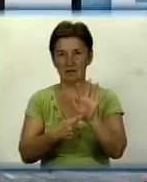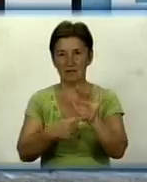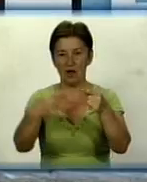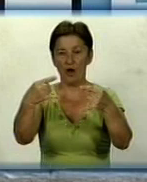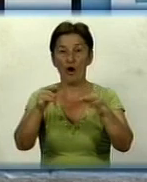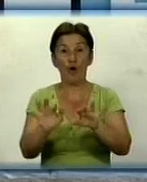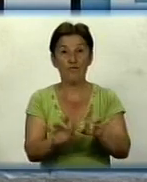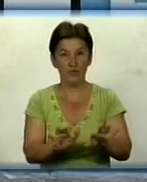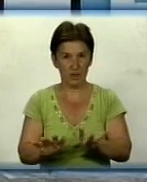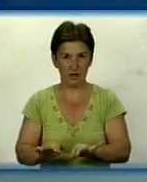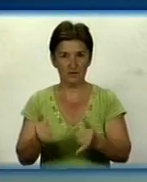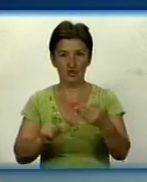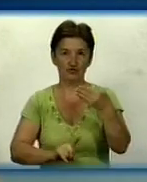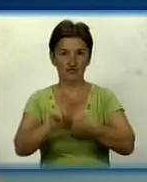справи.